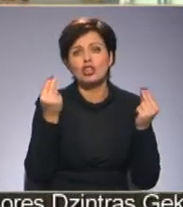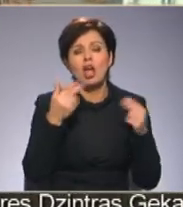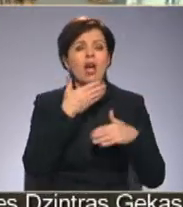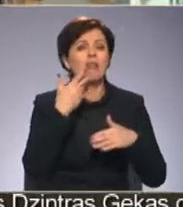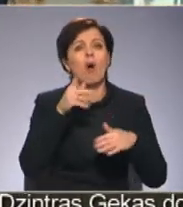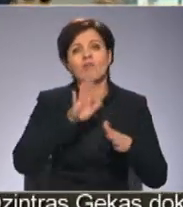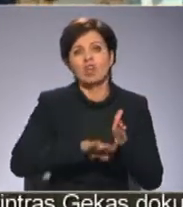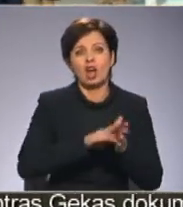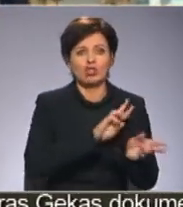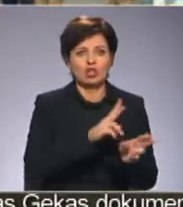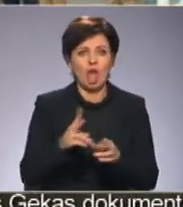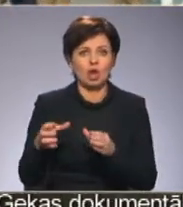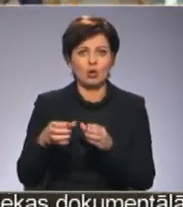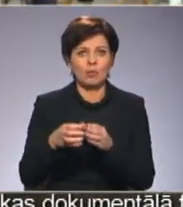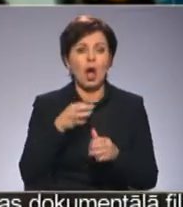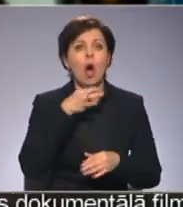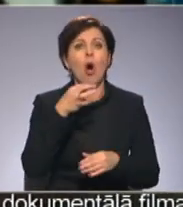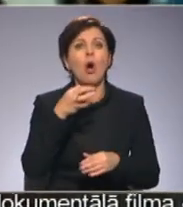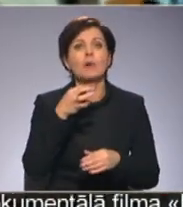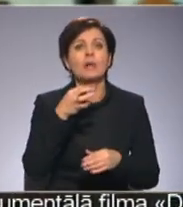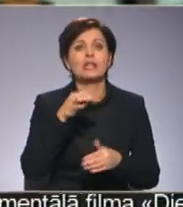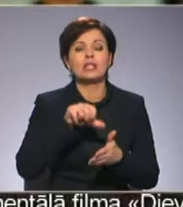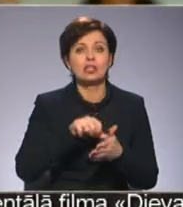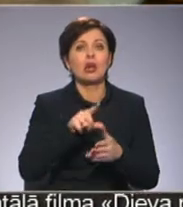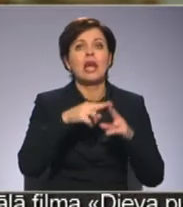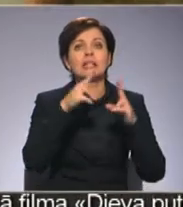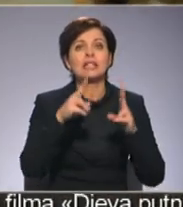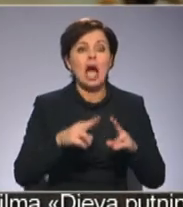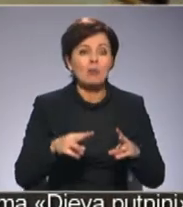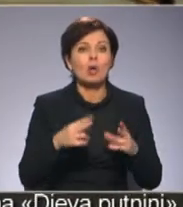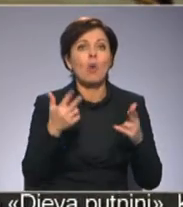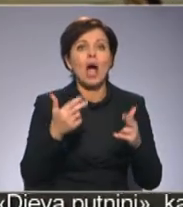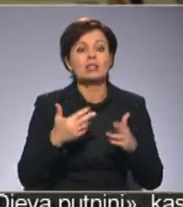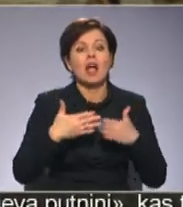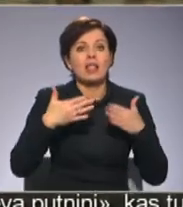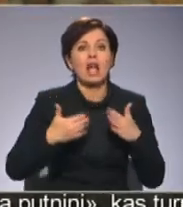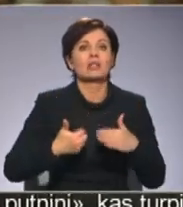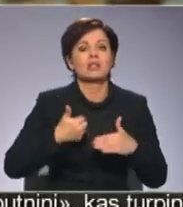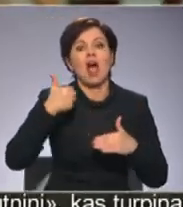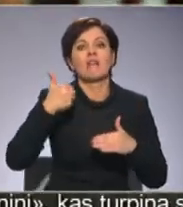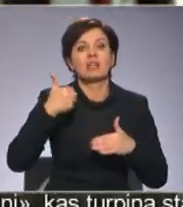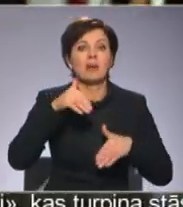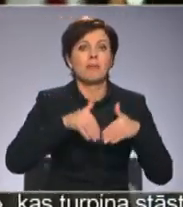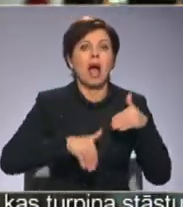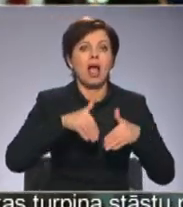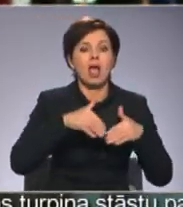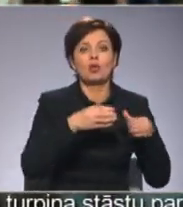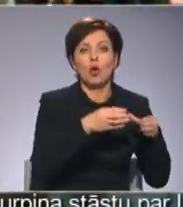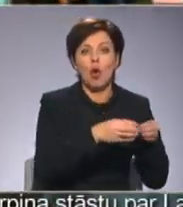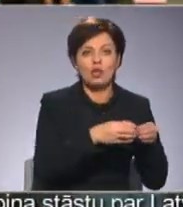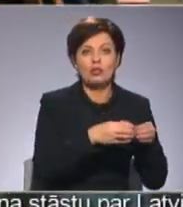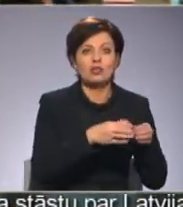grupa operas izrādēs. Mēs esam startautiski atzīts ļoti liels slavēns baleta kolektīvs, kas līdz šim